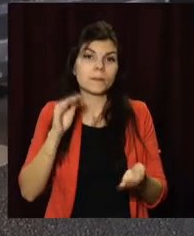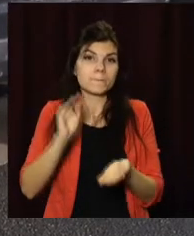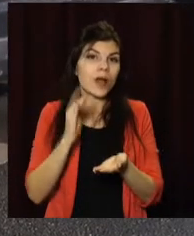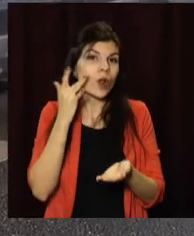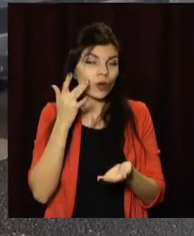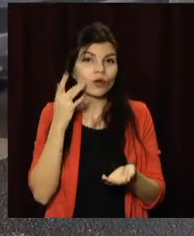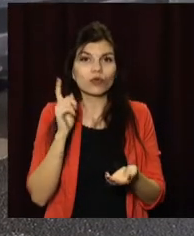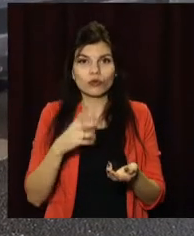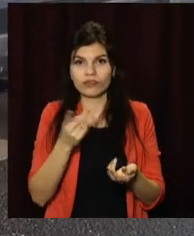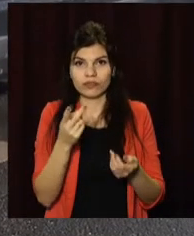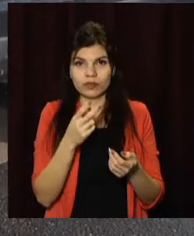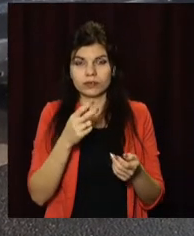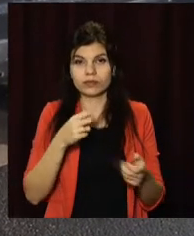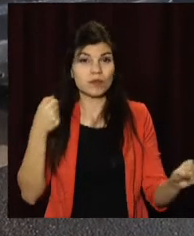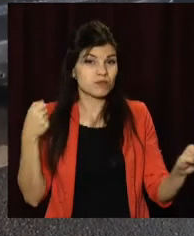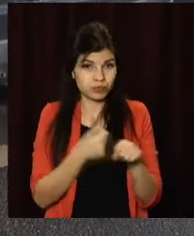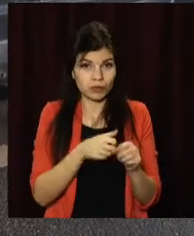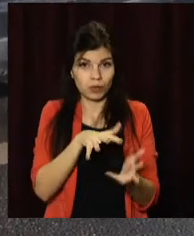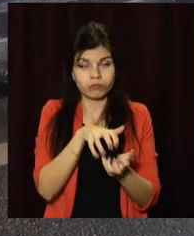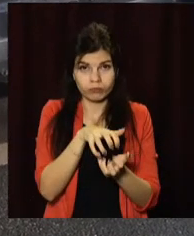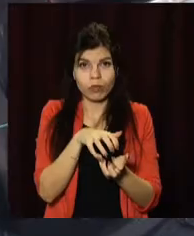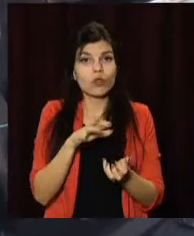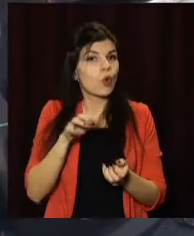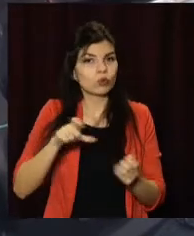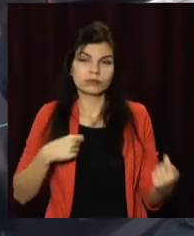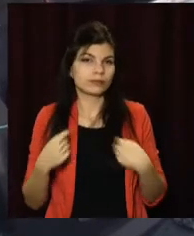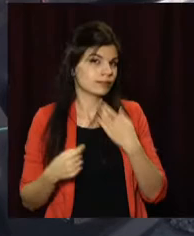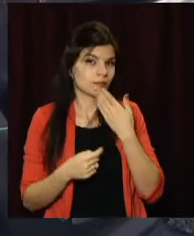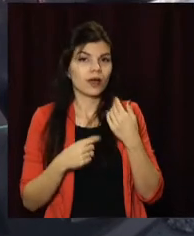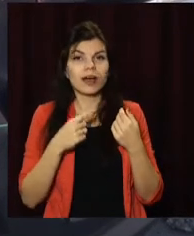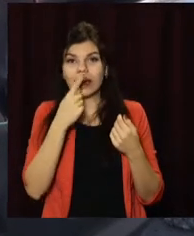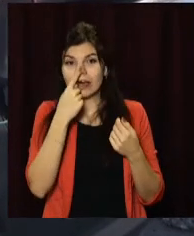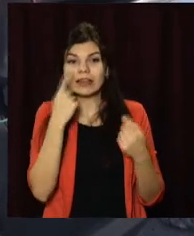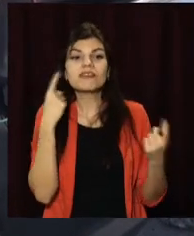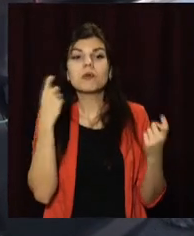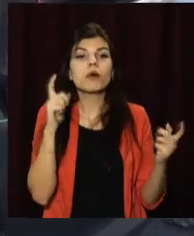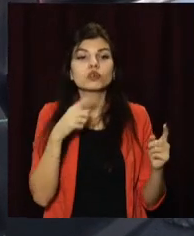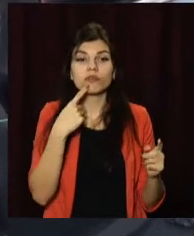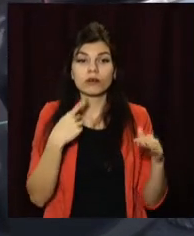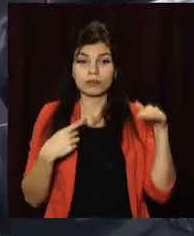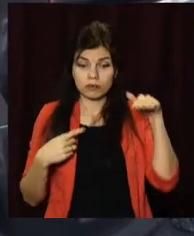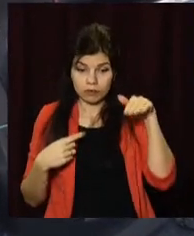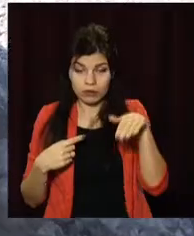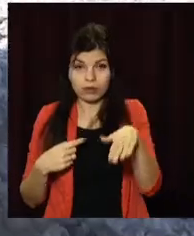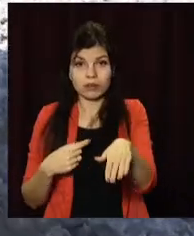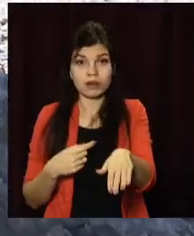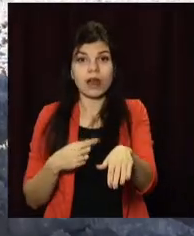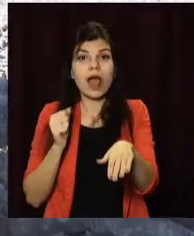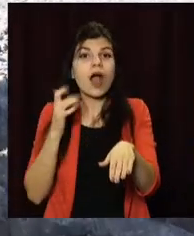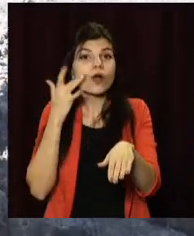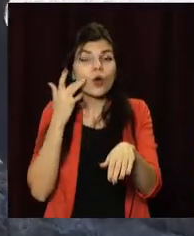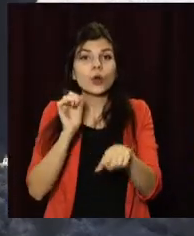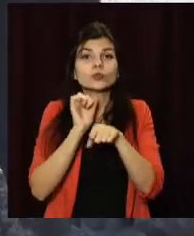Обидві машини ушкоджені, ніхто з пасажирів не постраждав. За попередньою інформацією, автівка рухалася вниз проспектом, а легковик